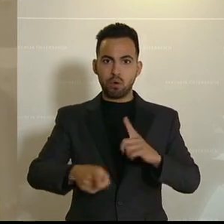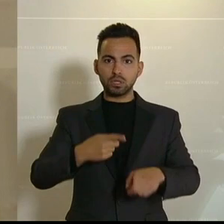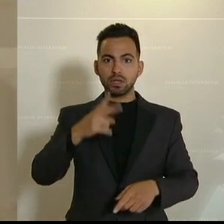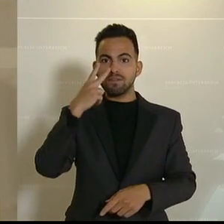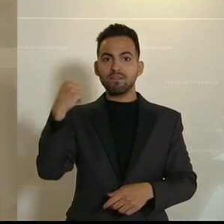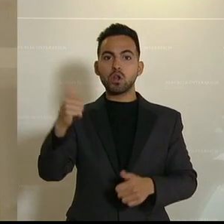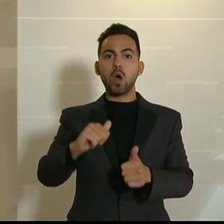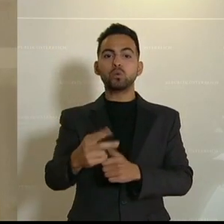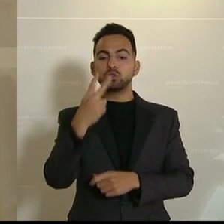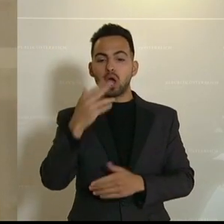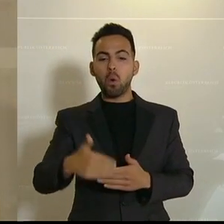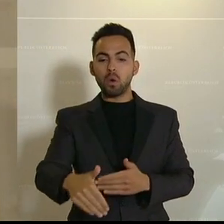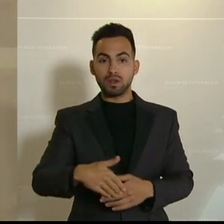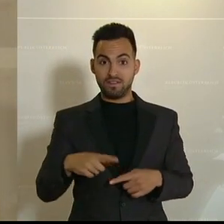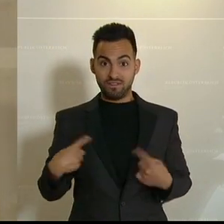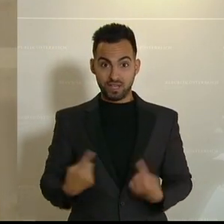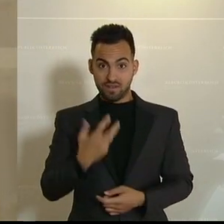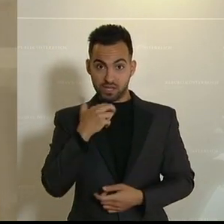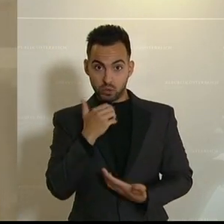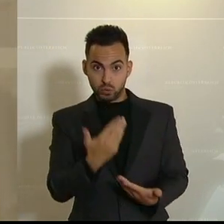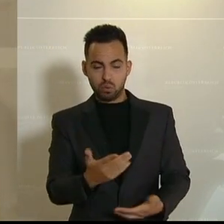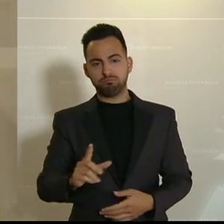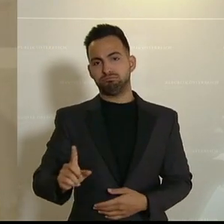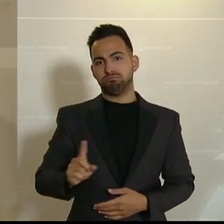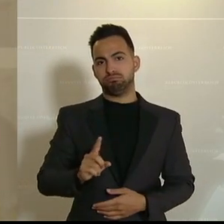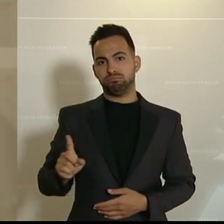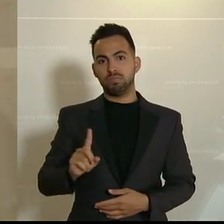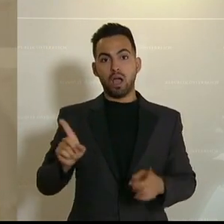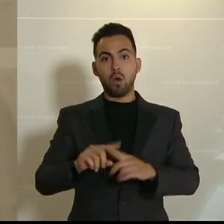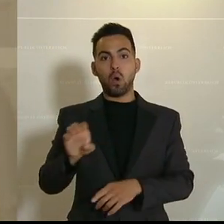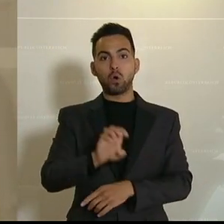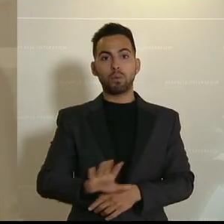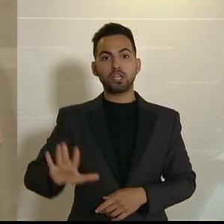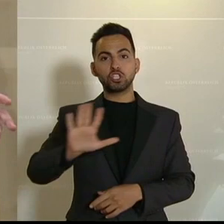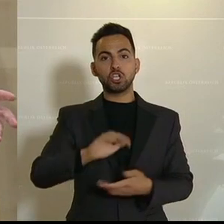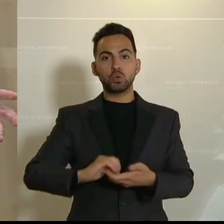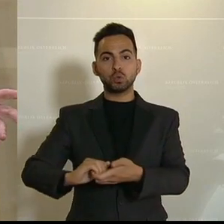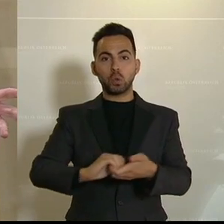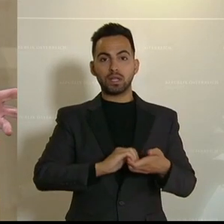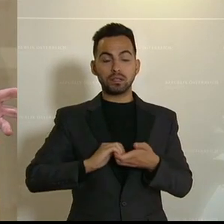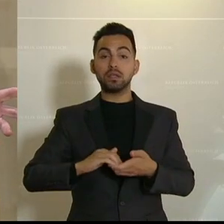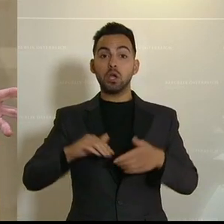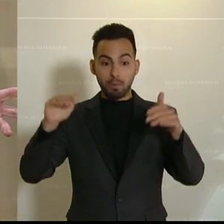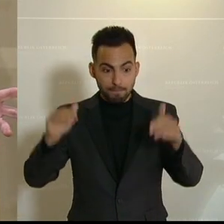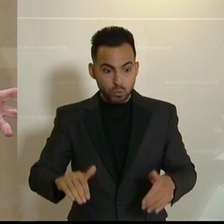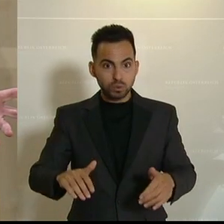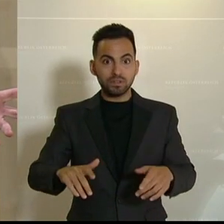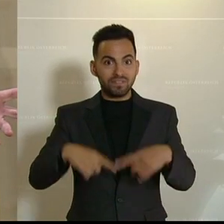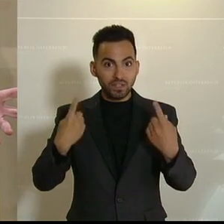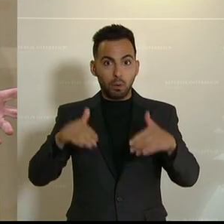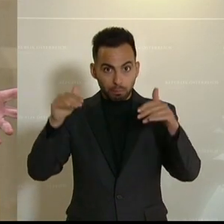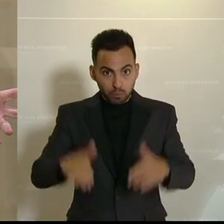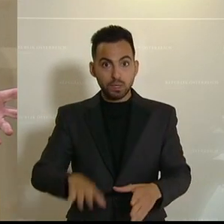vorausschauende, die wir haben wollen. Also auch im Rahmen der europäischen Solidarität müssen wir da